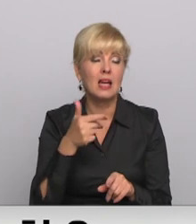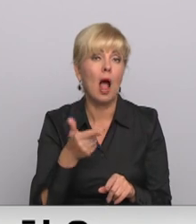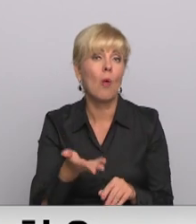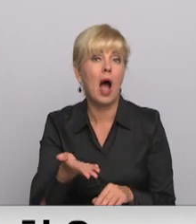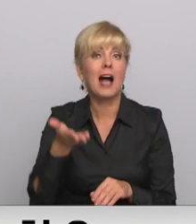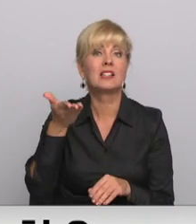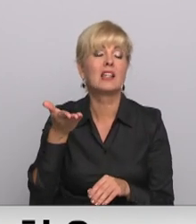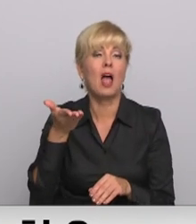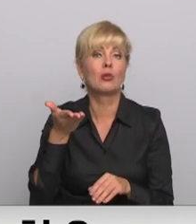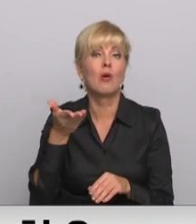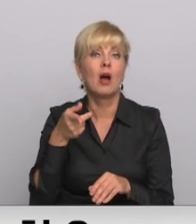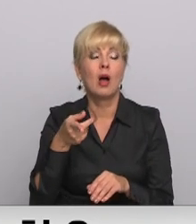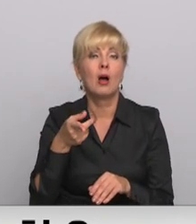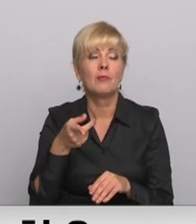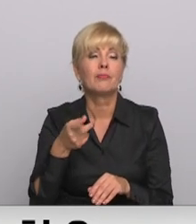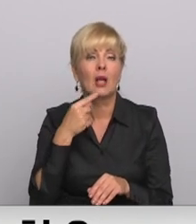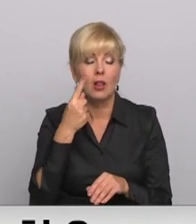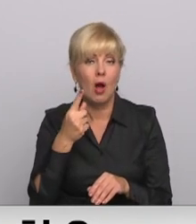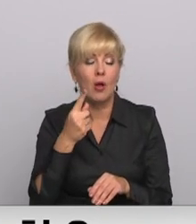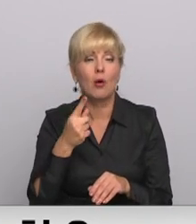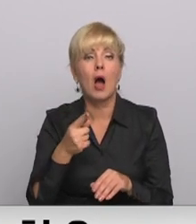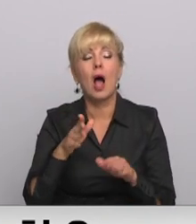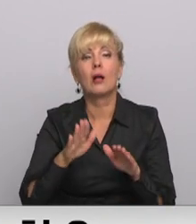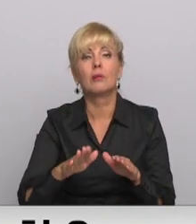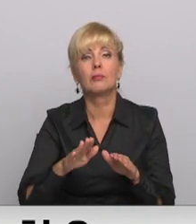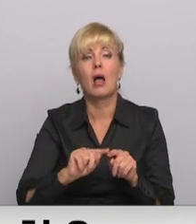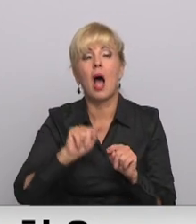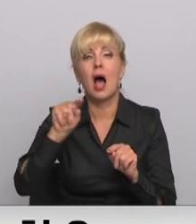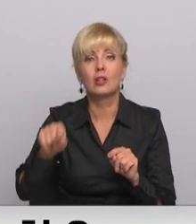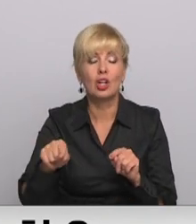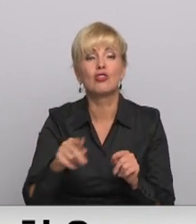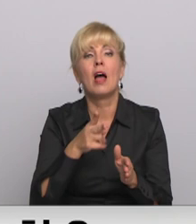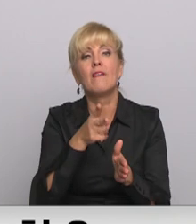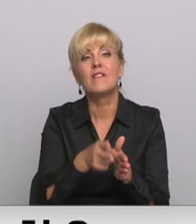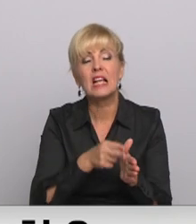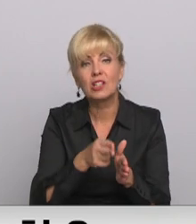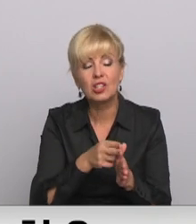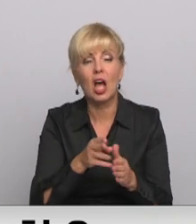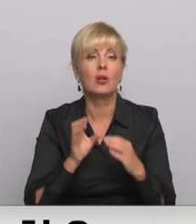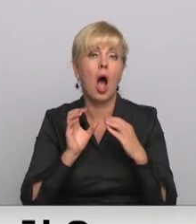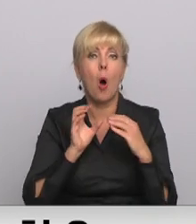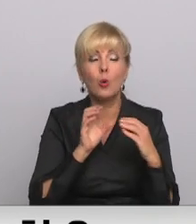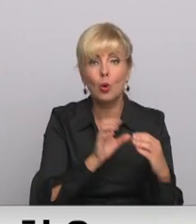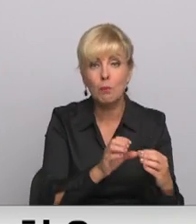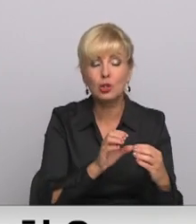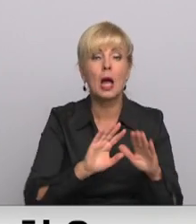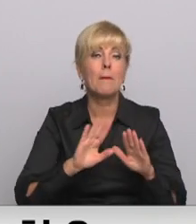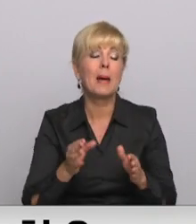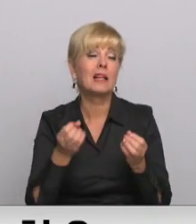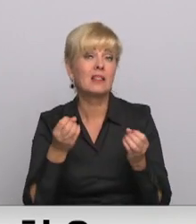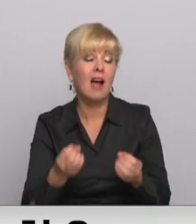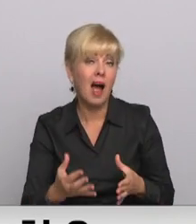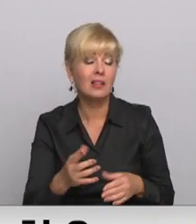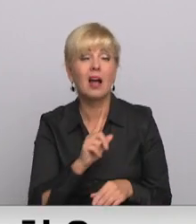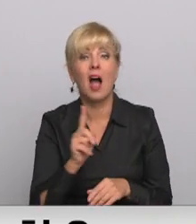šobrīd tiek likt uz lokālo ceļošanu. Tas nozīmē, ka tas ir vilciens, varbūt autobus. Bet ir skaidrs